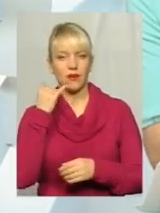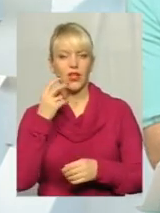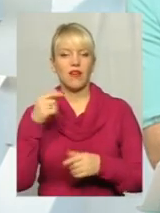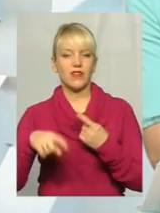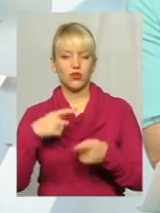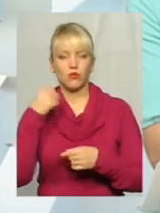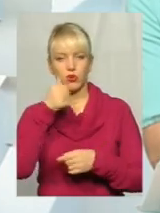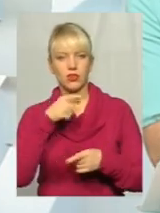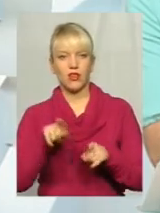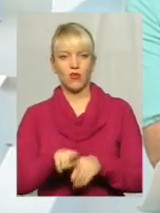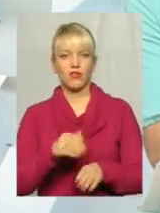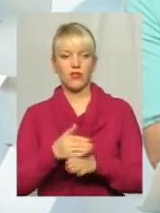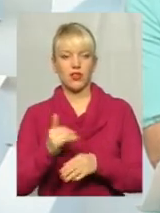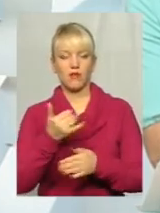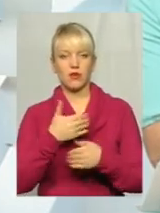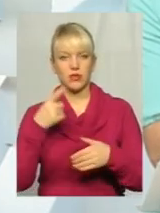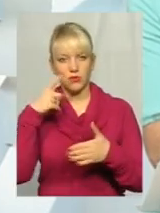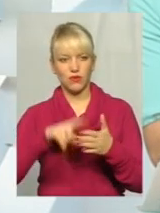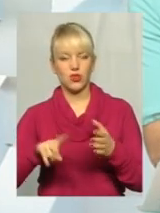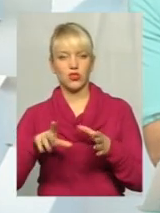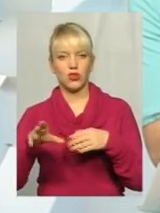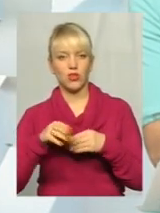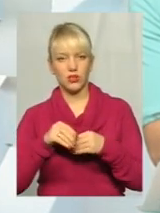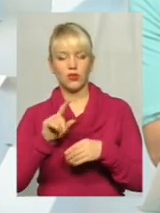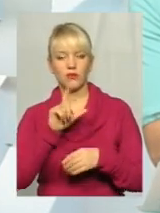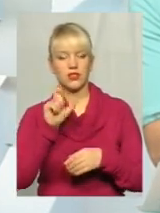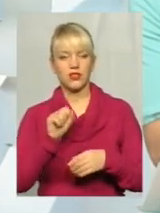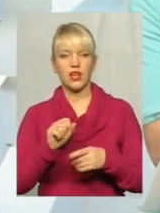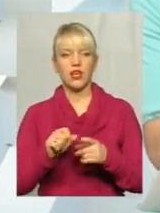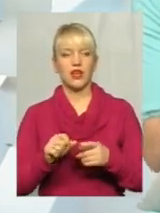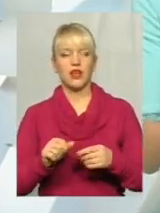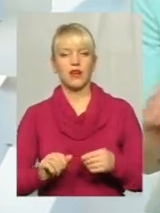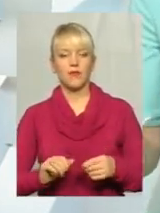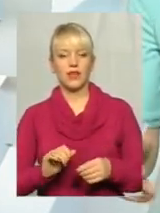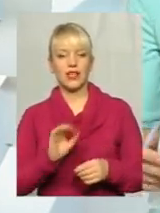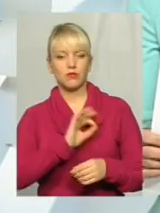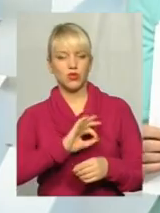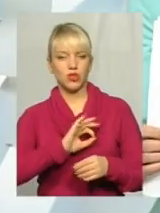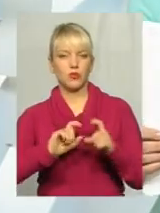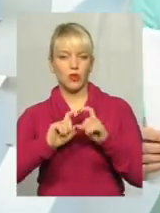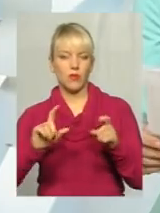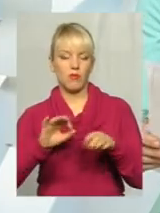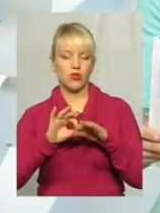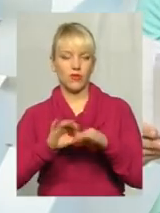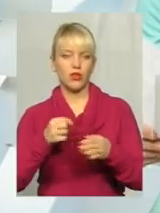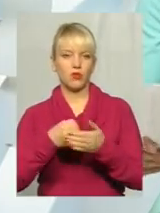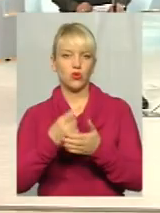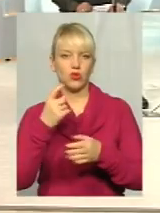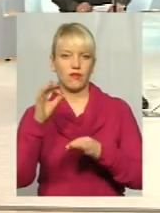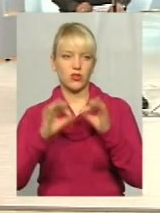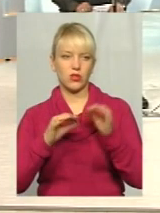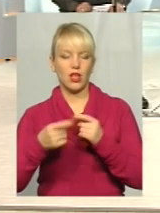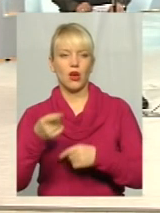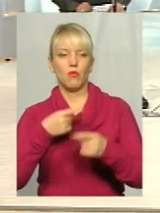році також виділяємо. І ми сподіваємося, що разом з обслуговувачами компаніями ми доведемо диспетчеризацію до всіх 100%. І